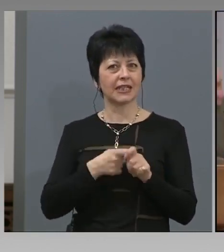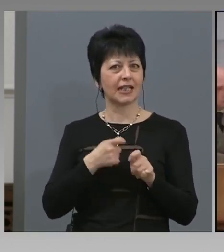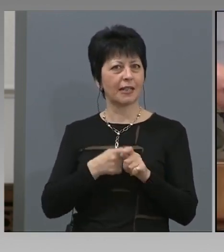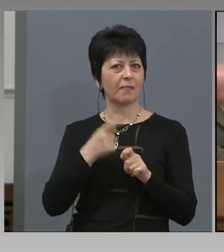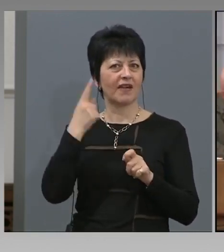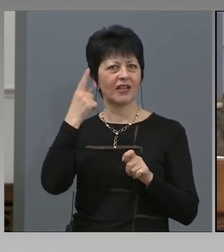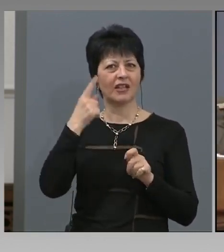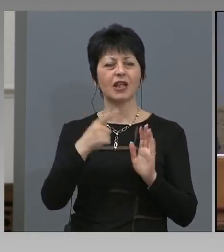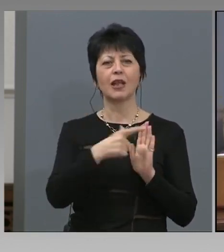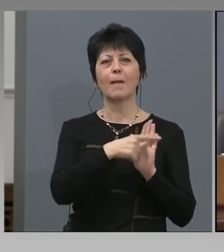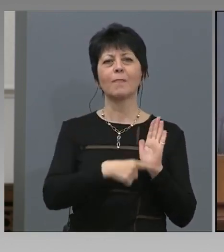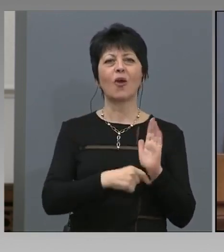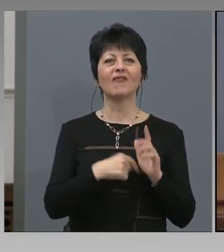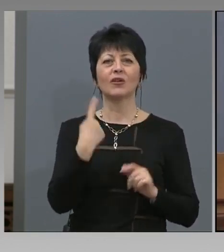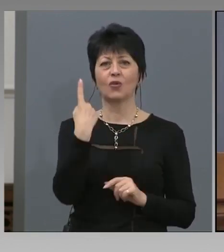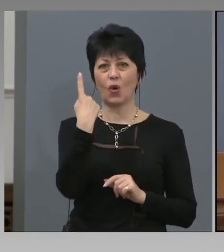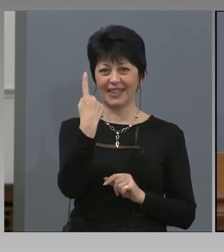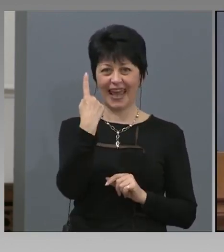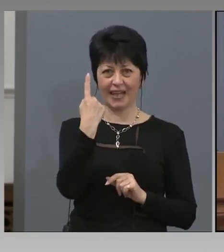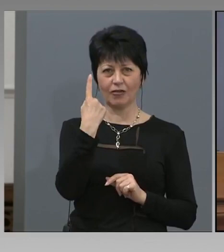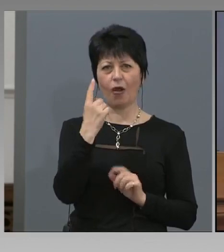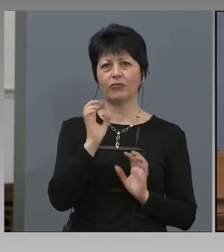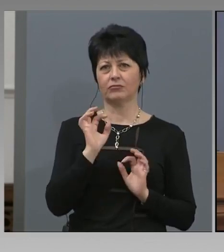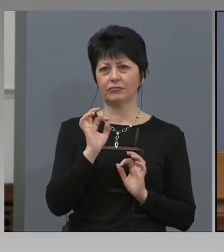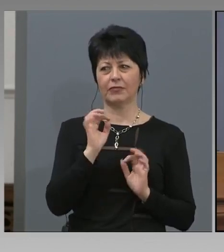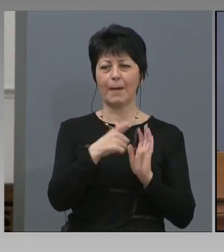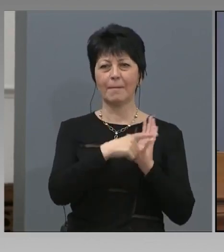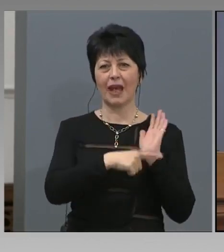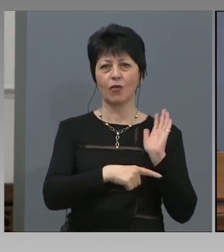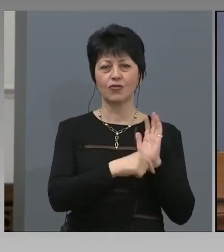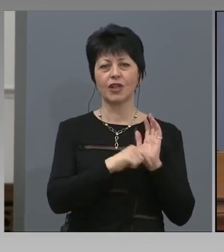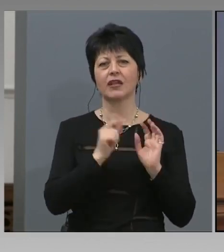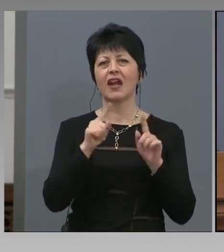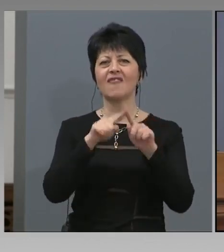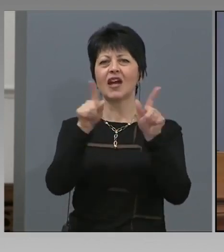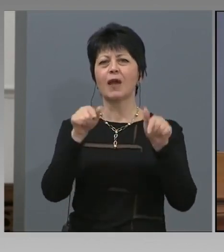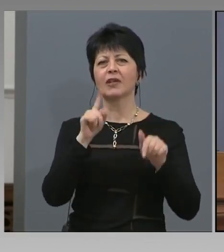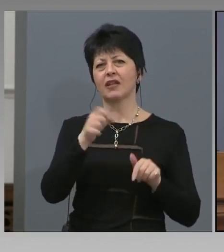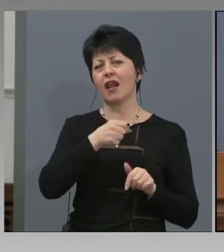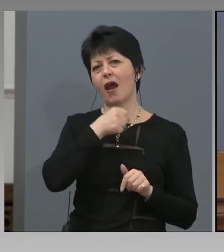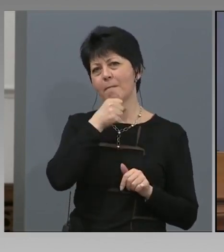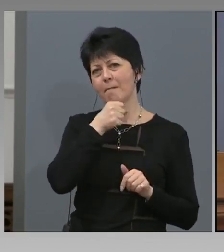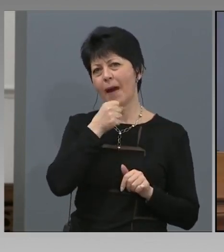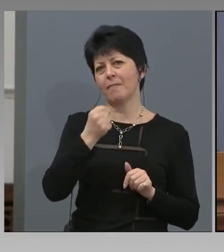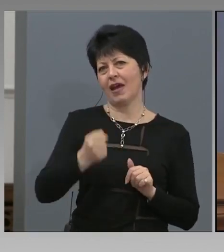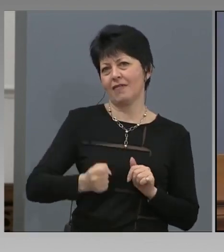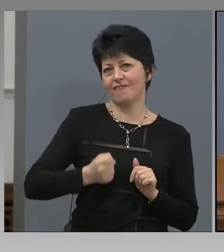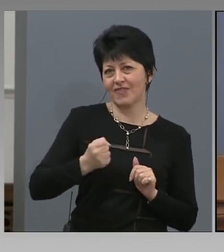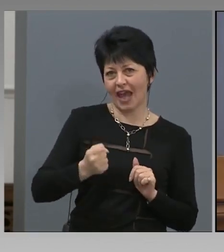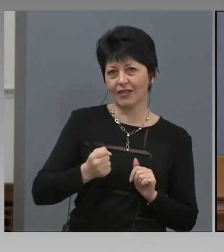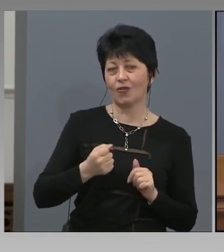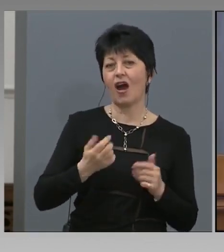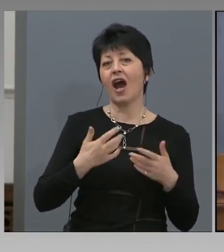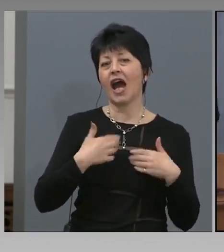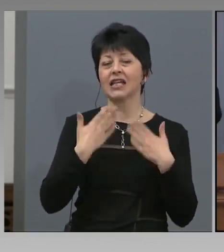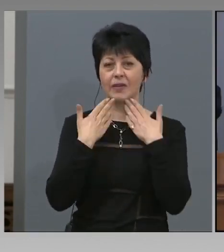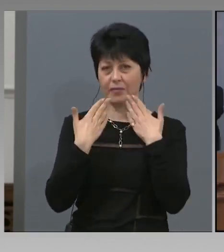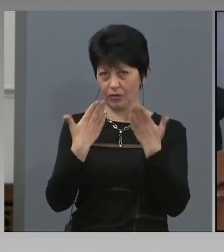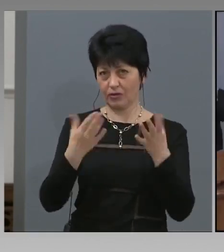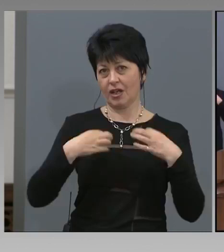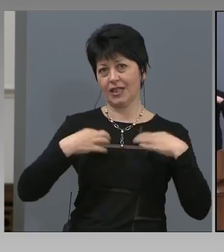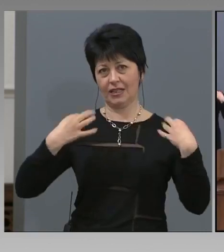едно мобилно приложение? Тоест в рамките баба, дядо и така нататък? Добре, аз благодаря да ни освоите да се занимаваме с